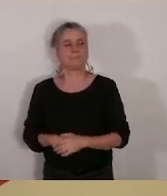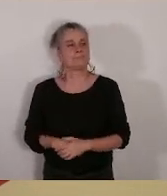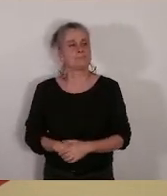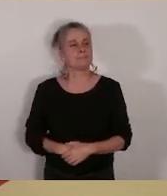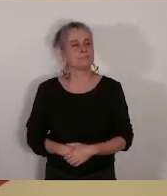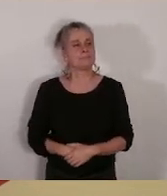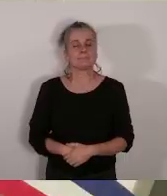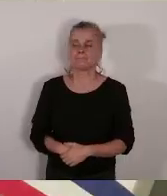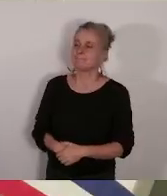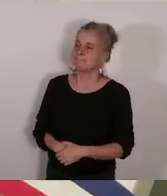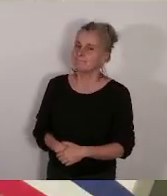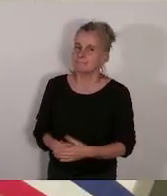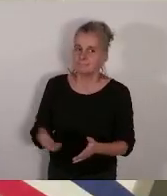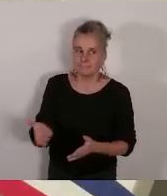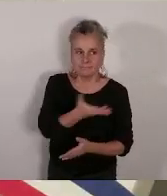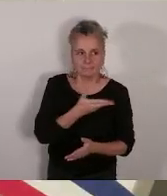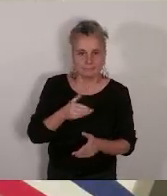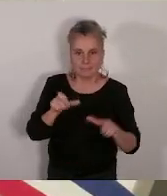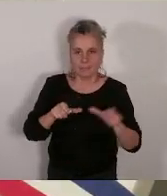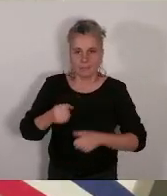Je prends des interventions.